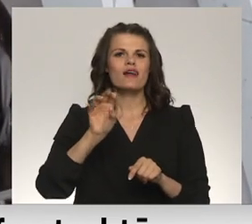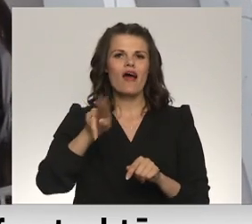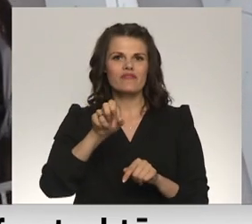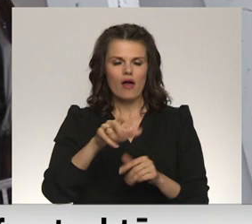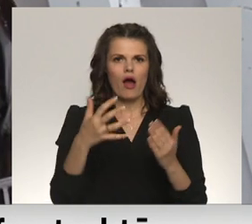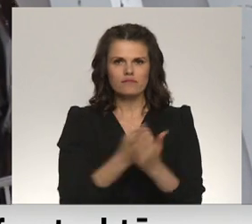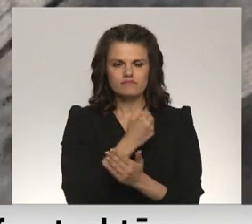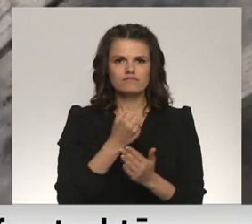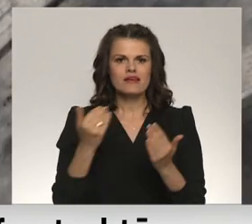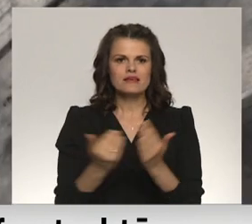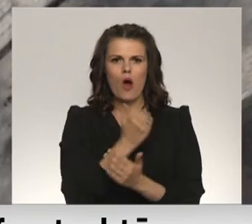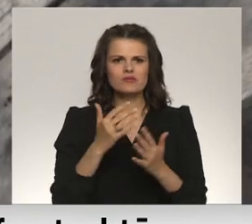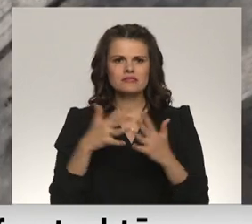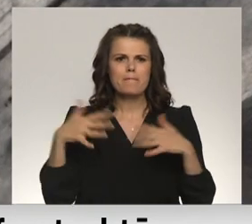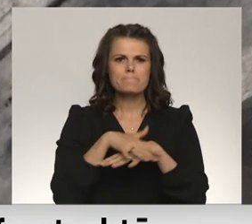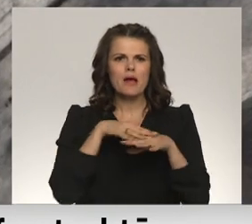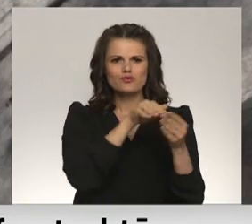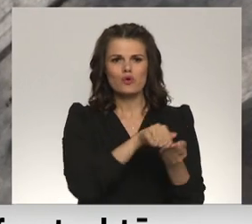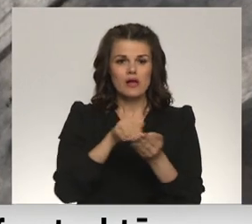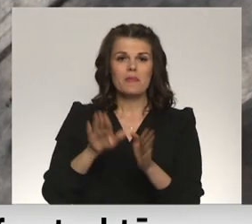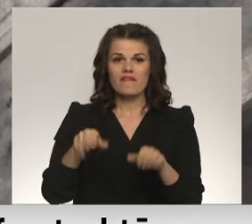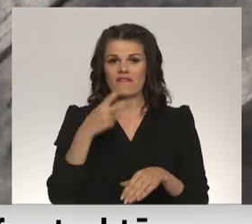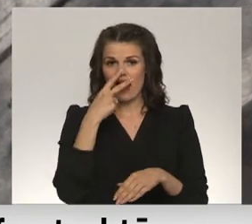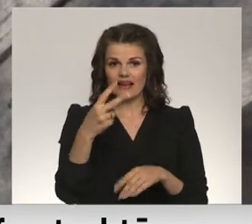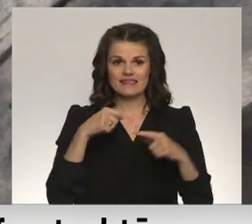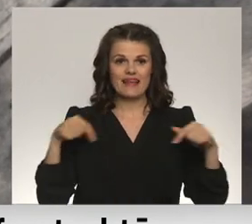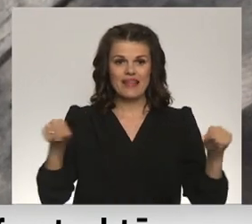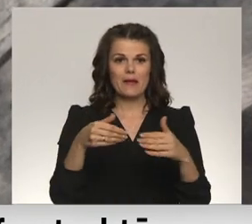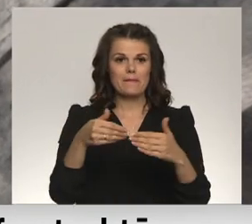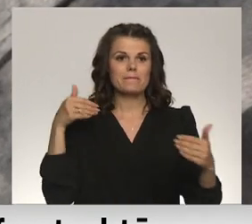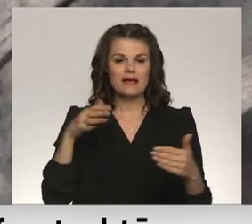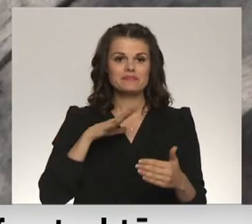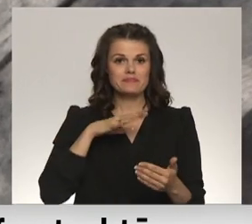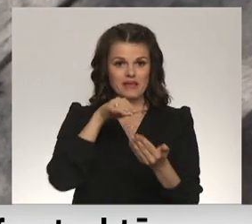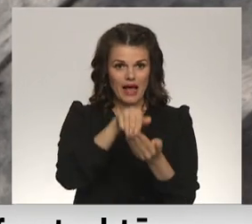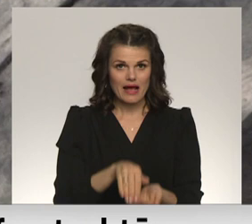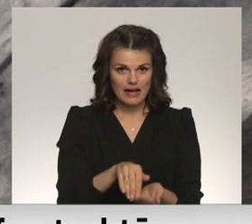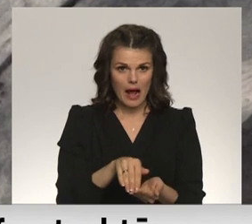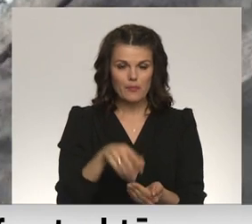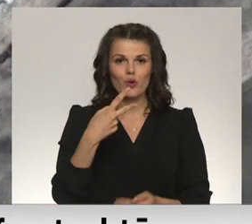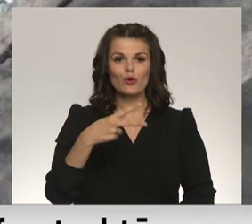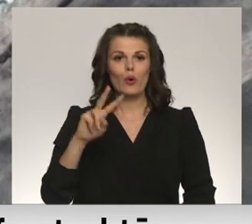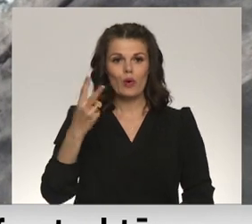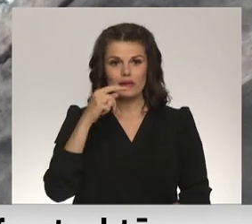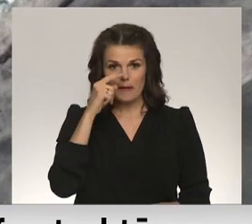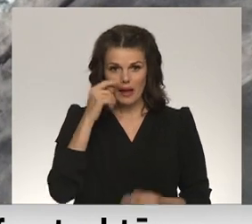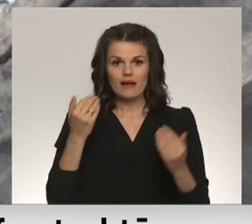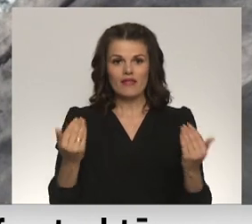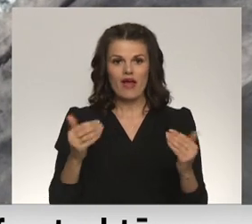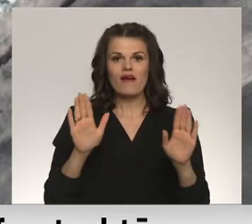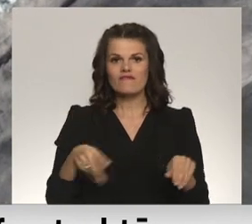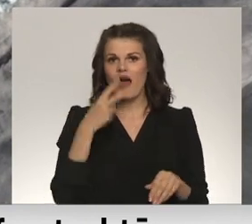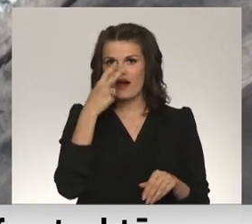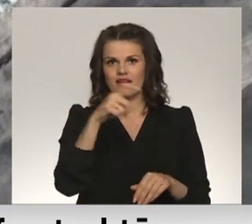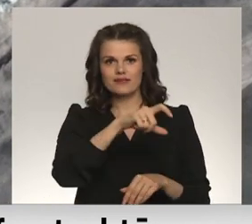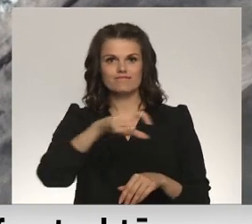jauns masu kaps. Šeit redzama ciema teritorija pirmstajā parādījies masu kaps 22. martā. Savukārt šeit